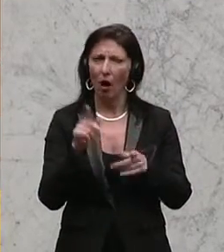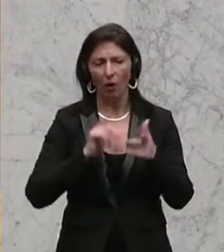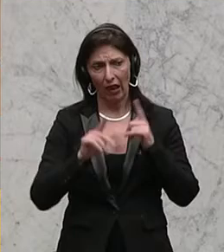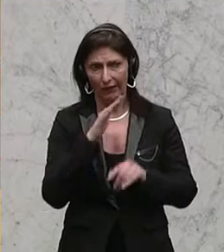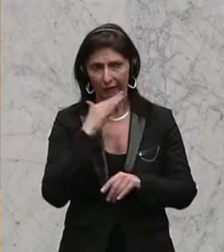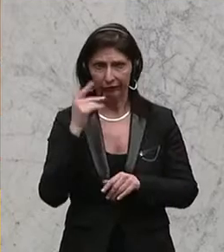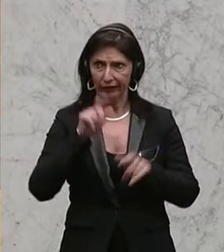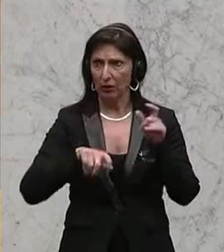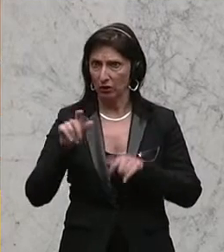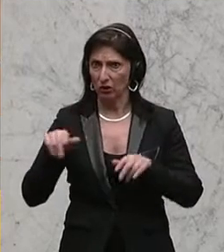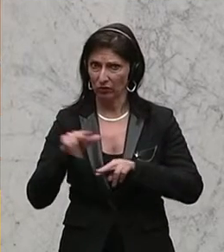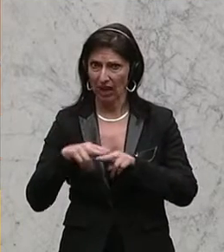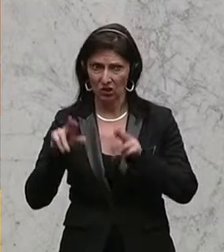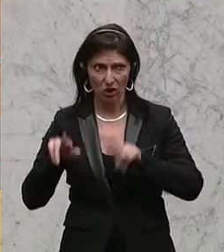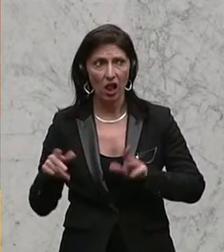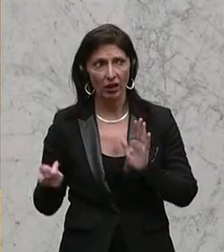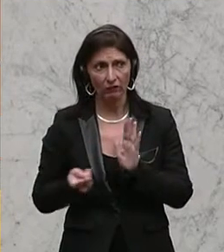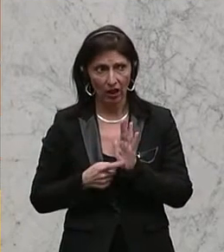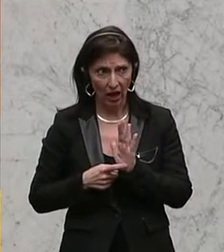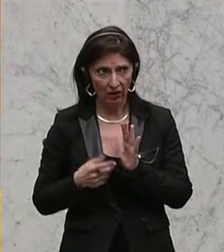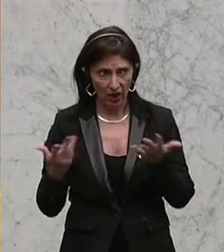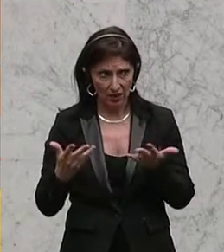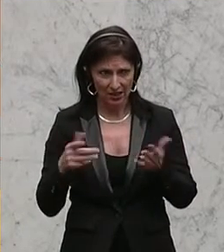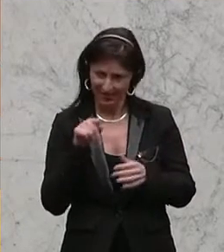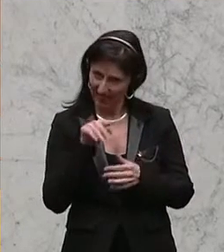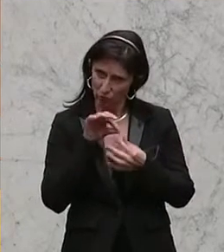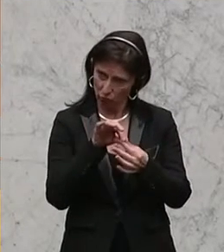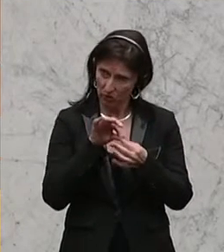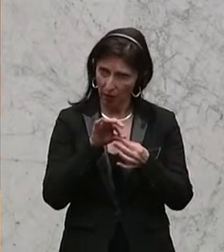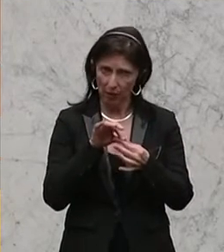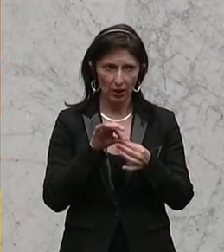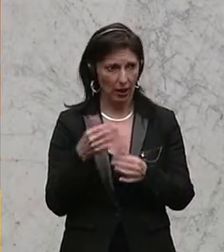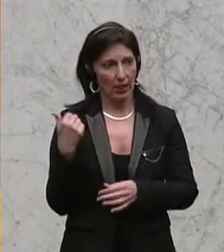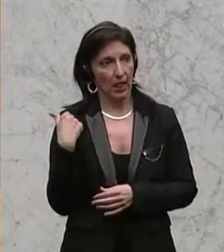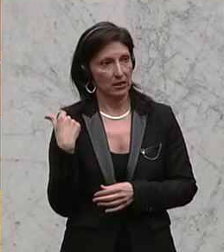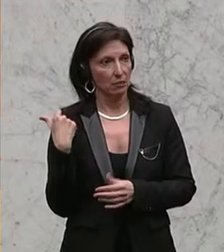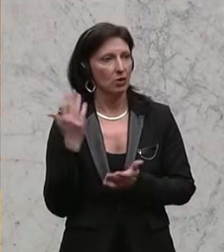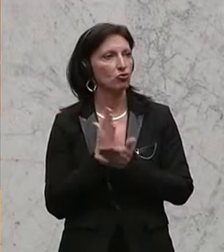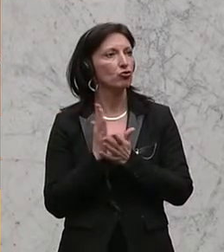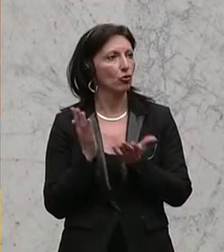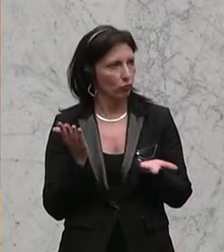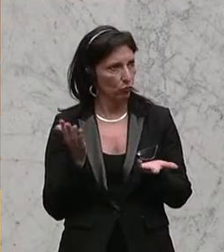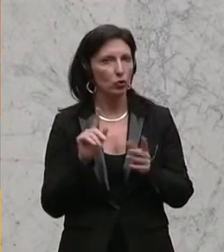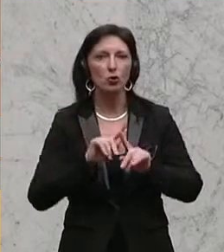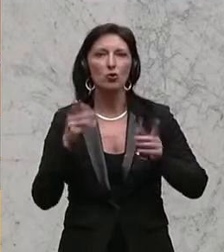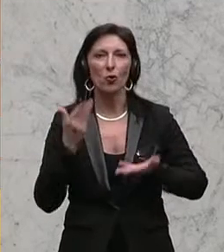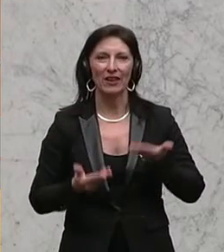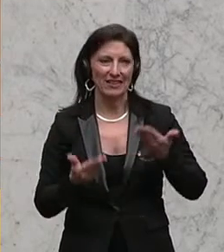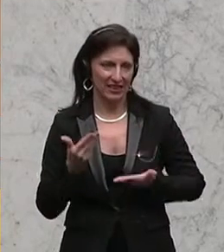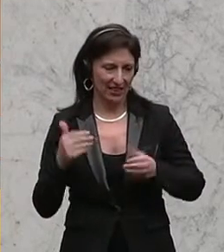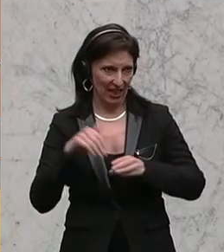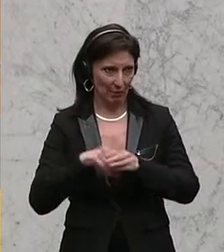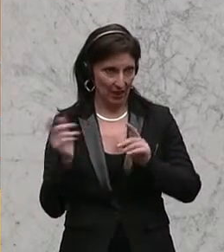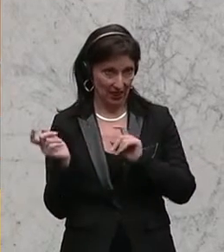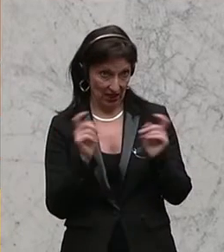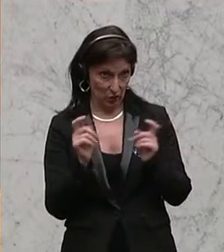und Nationalraten hier gefordert. Wir hatten ja dazu bereits letztes Mal die Diskussionen, auch in der Sondersitzung, die ja Sie